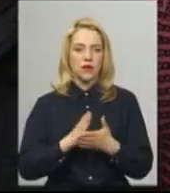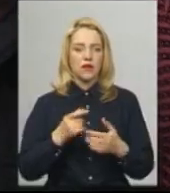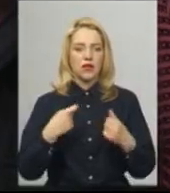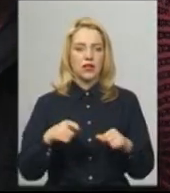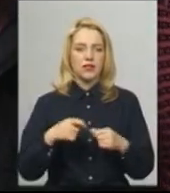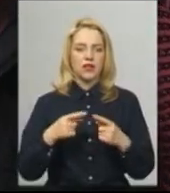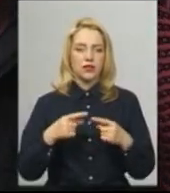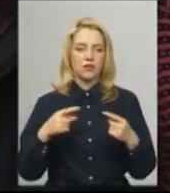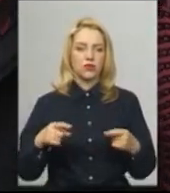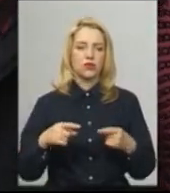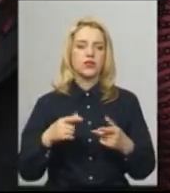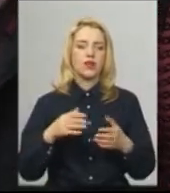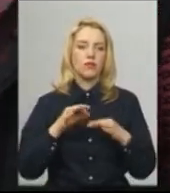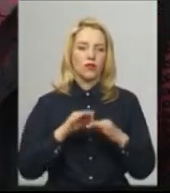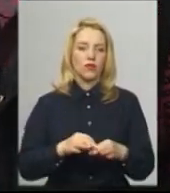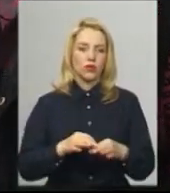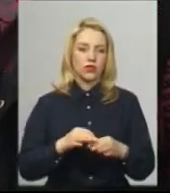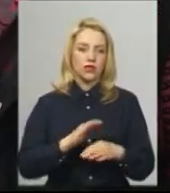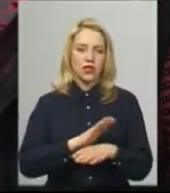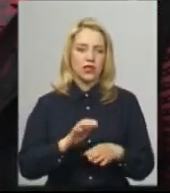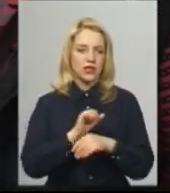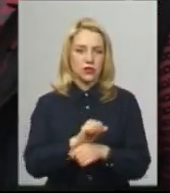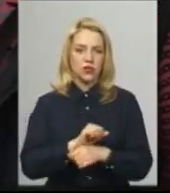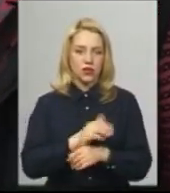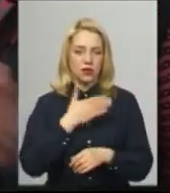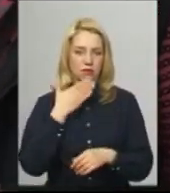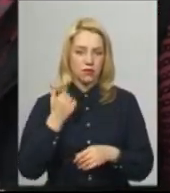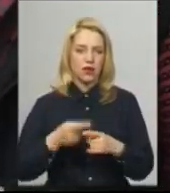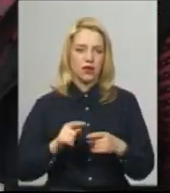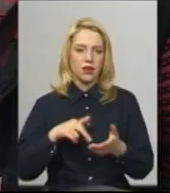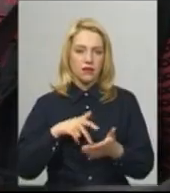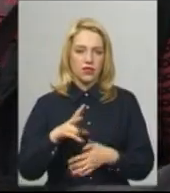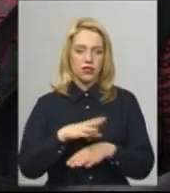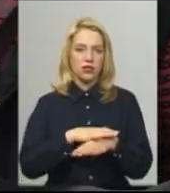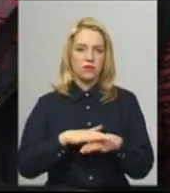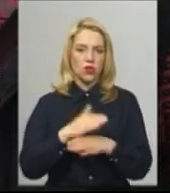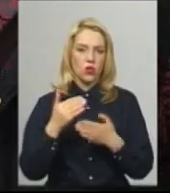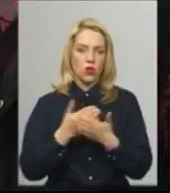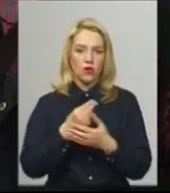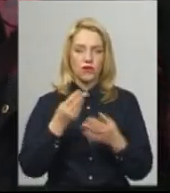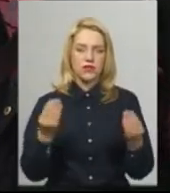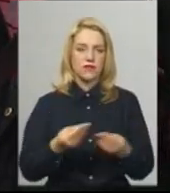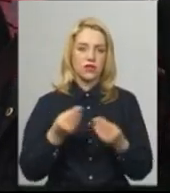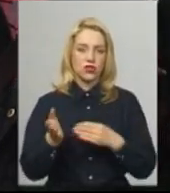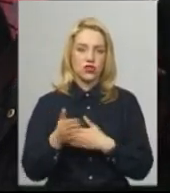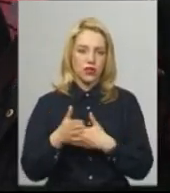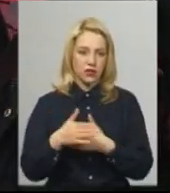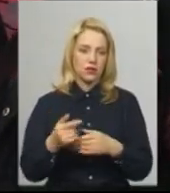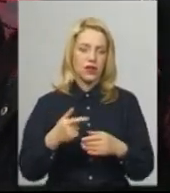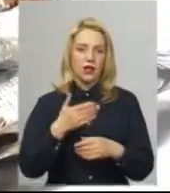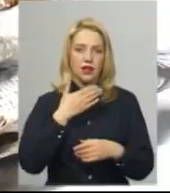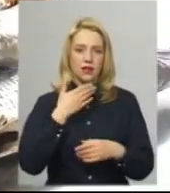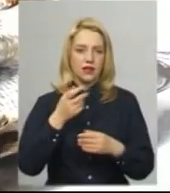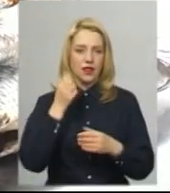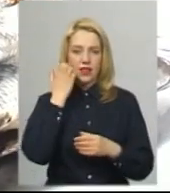продукції теж проходить, застою немає. Вийшли ми на ринок з новою продукцією, свіжою продукцією, не з карантинною.